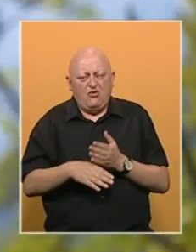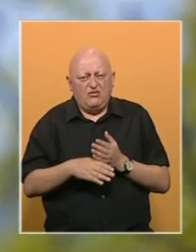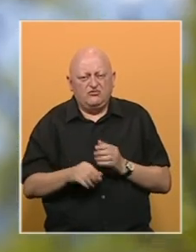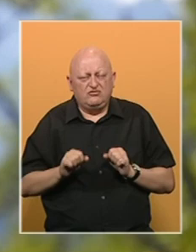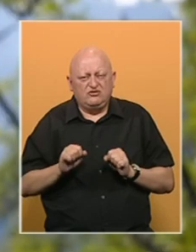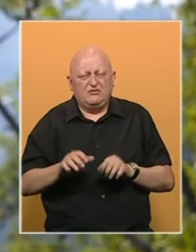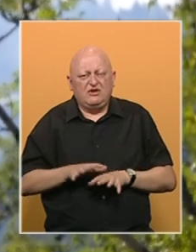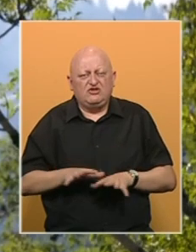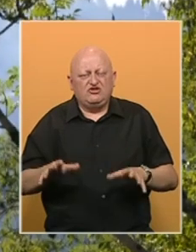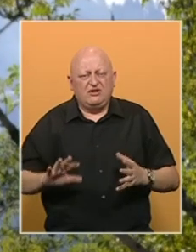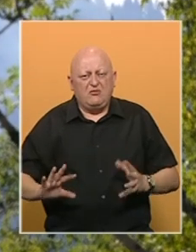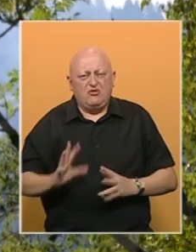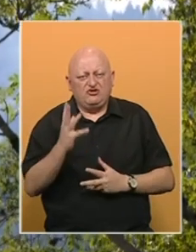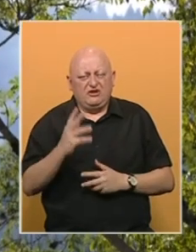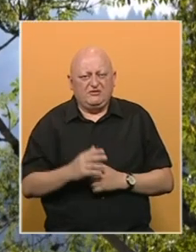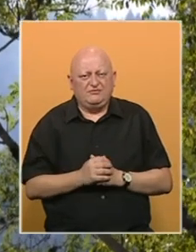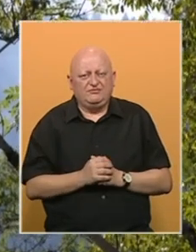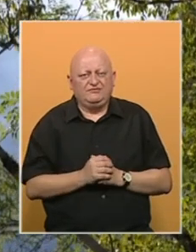uspričavanju širenja požara.